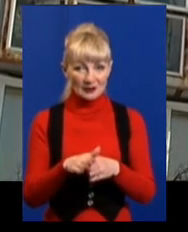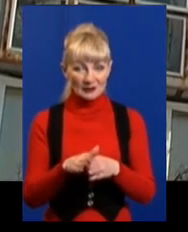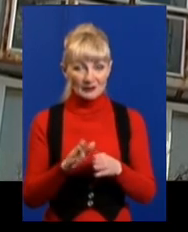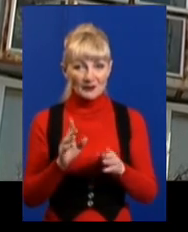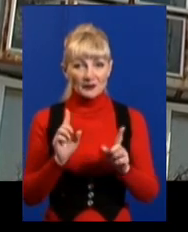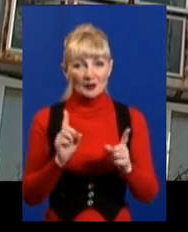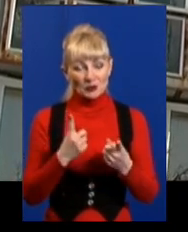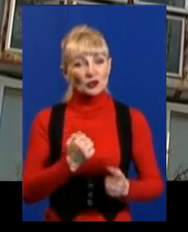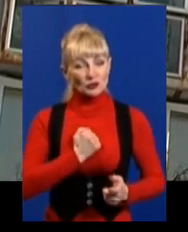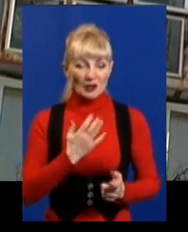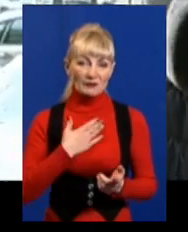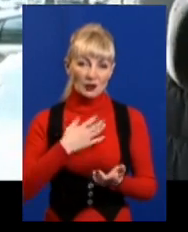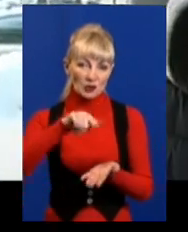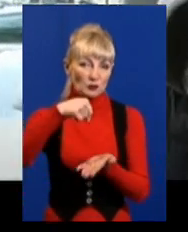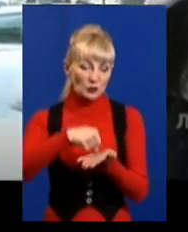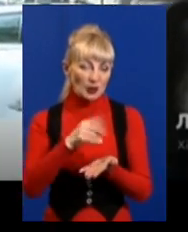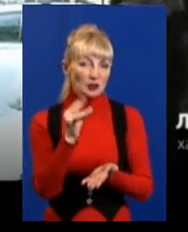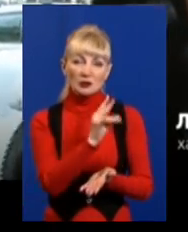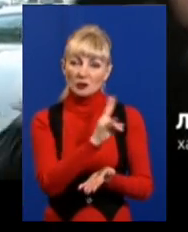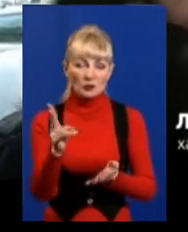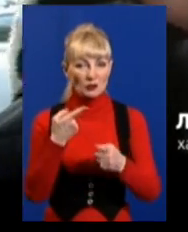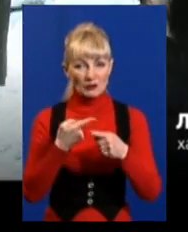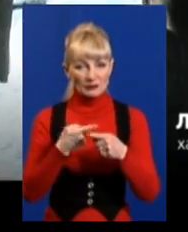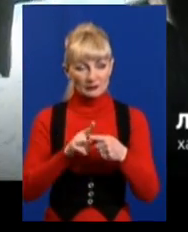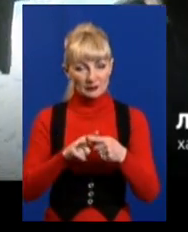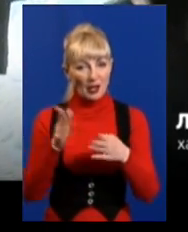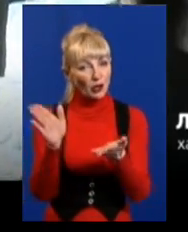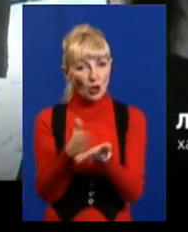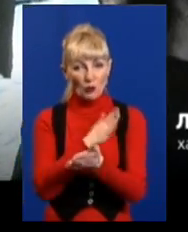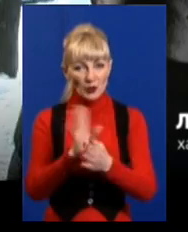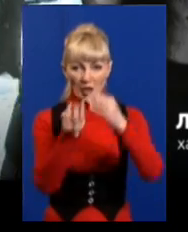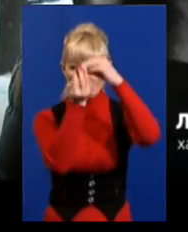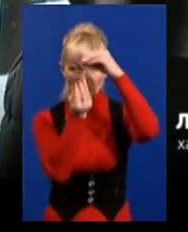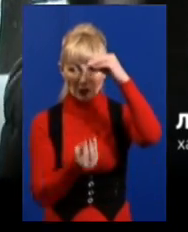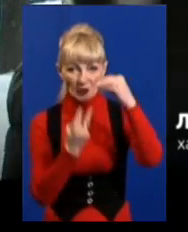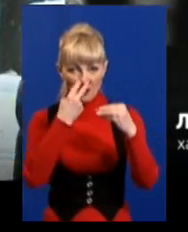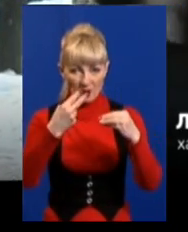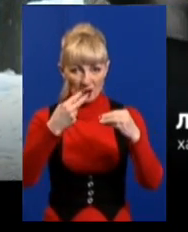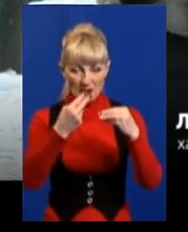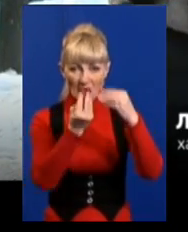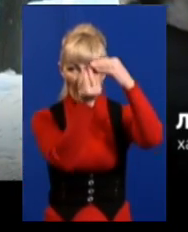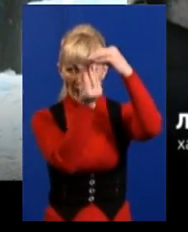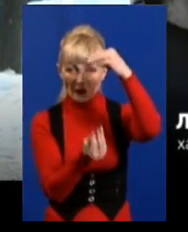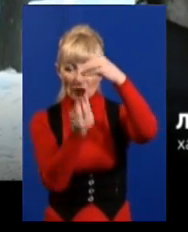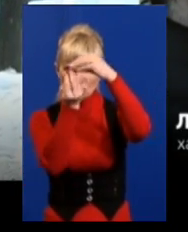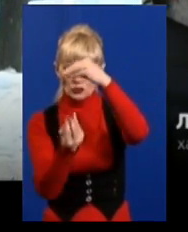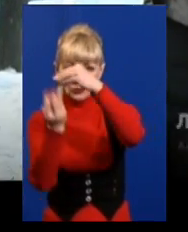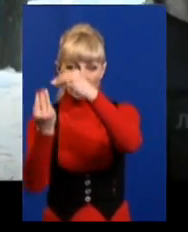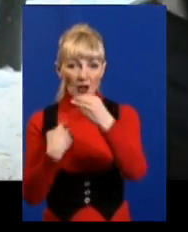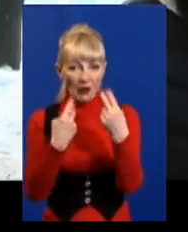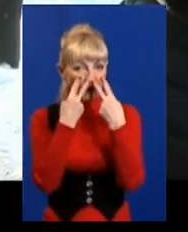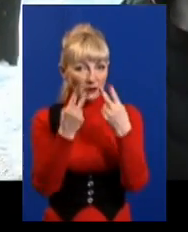місці, на жаль. Ніхто не прибирає. Ви ж бачите, вони висять. Особисто я не зустрічала. Деякі ж